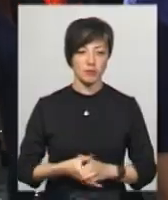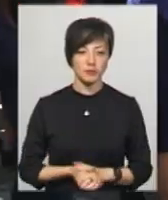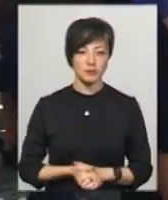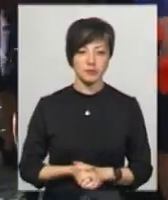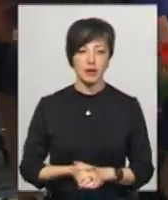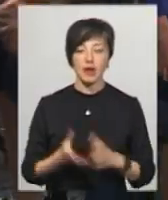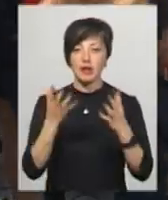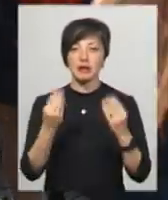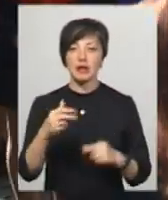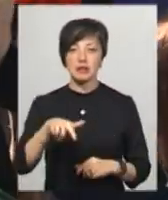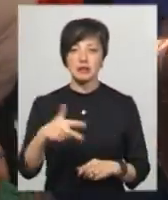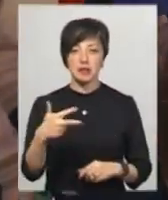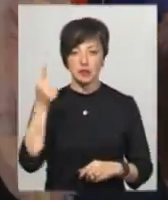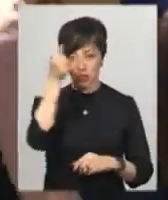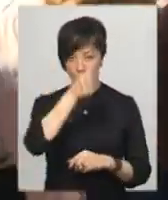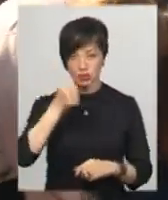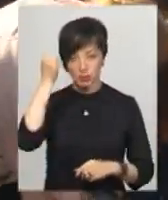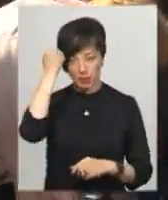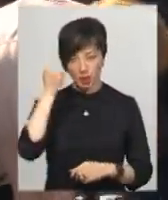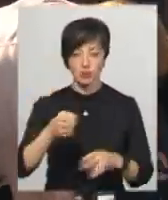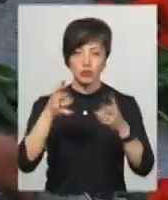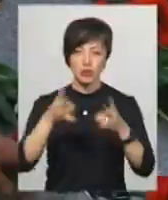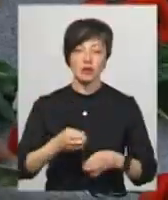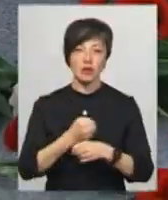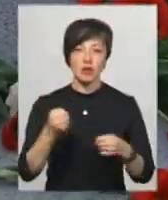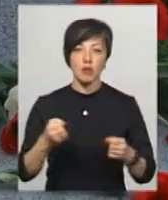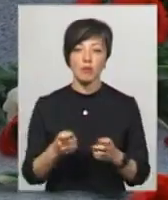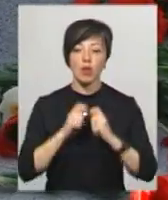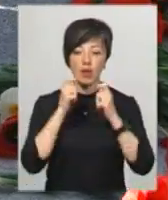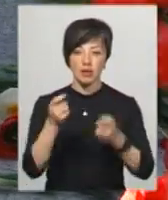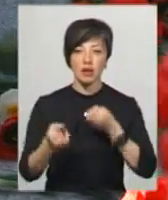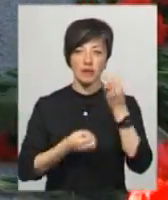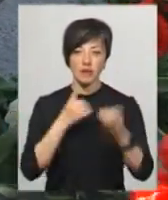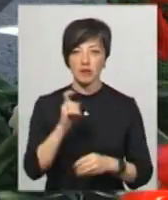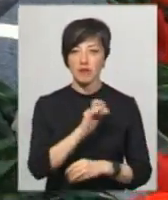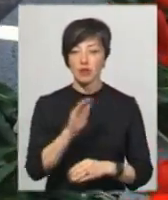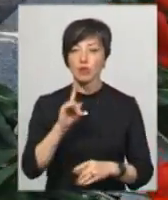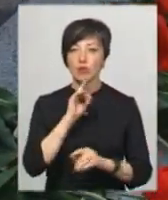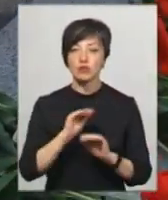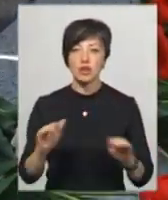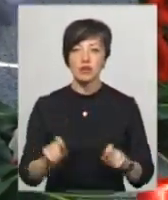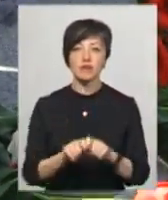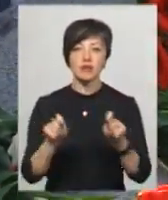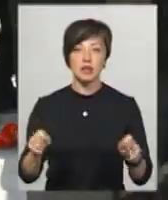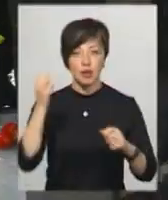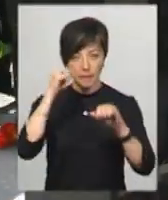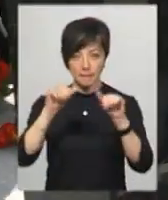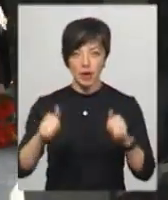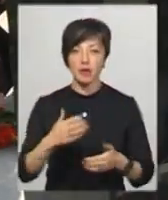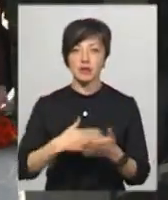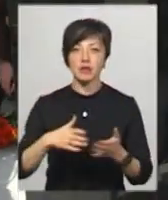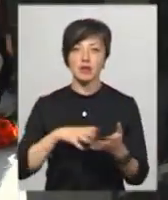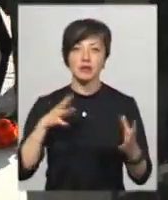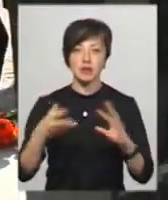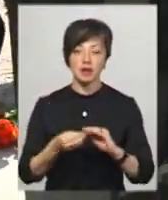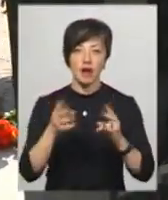В день 33-ї річниці пам'яті Чорнобильської катастрофи покладанням квітів та хвилиною мовчання відбулося відкриття пам'ятника ліквідаторам